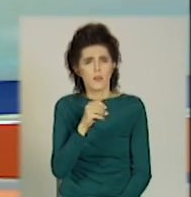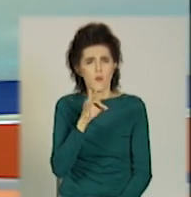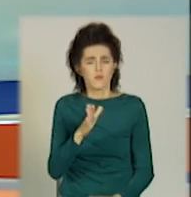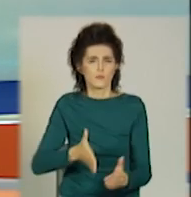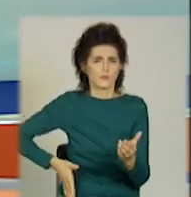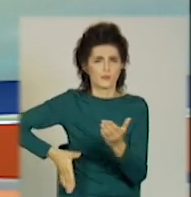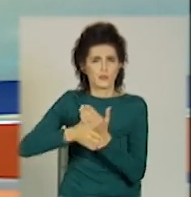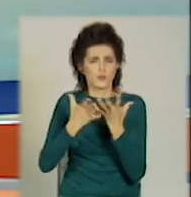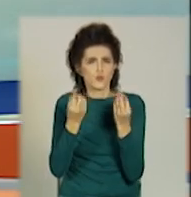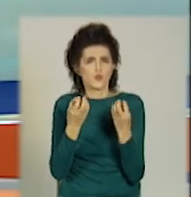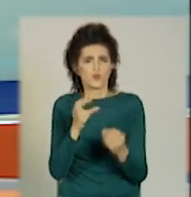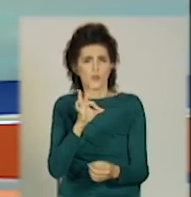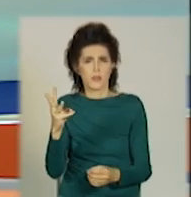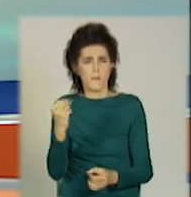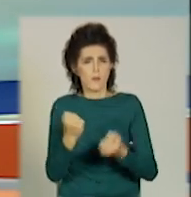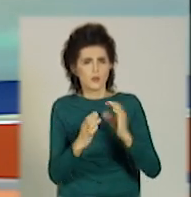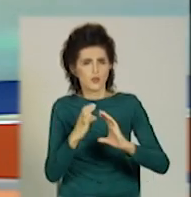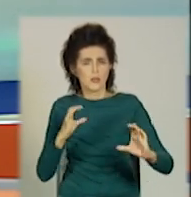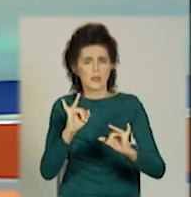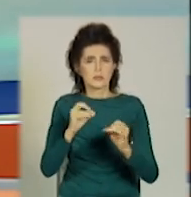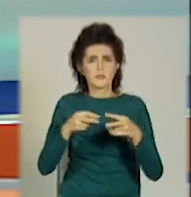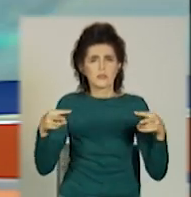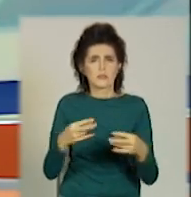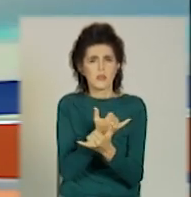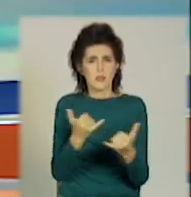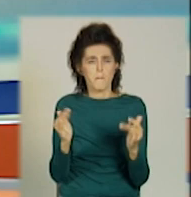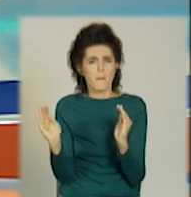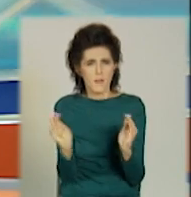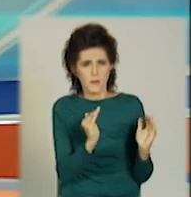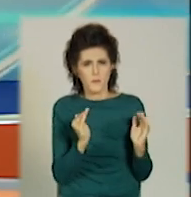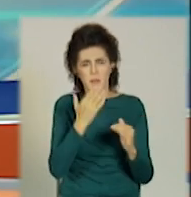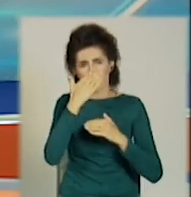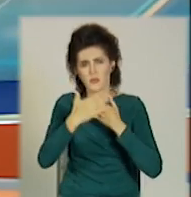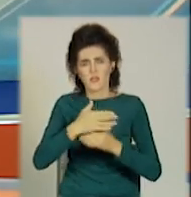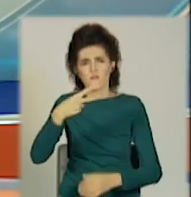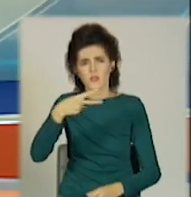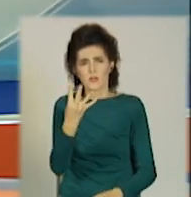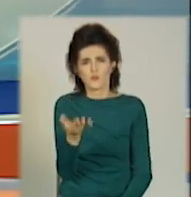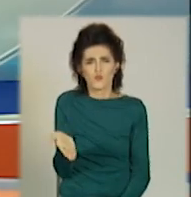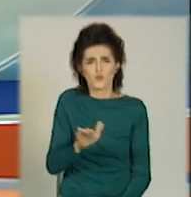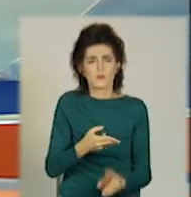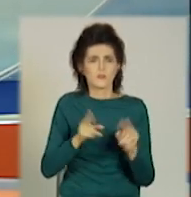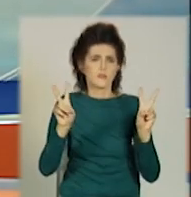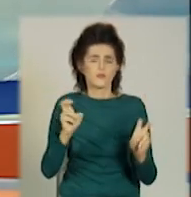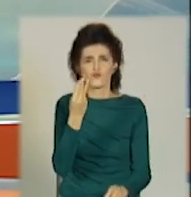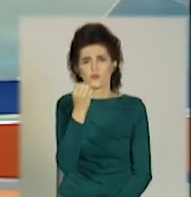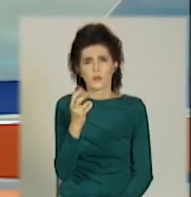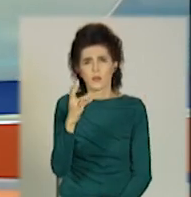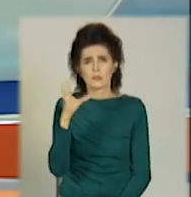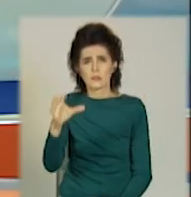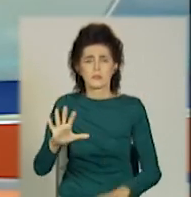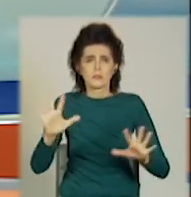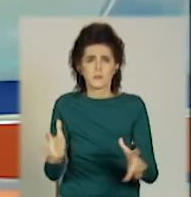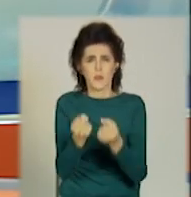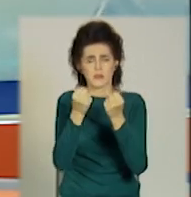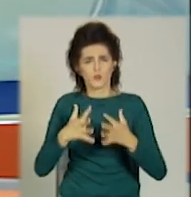допомоги, серед яких і неонатальні. 23 автівки – це шанс для порятунку пацієнтів саме в дорозі.